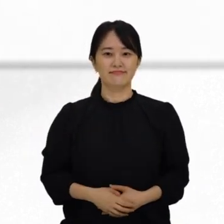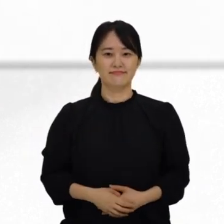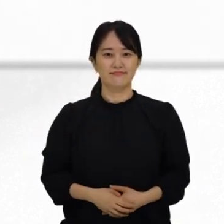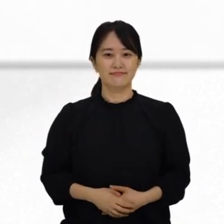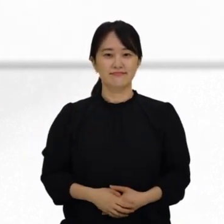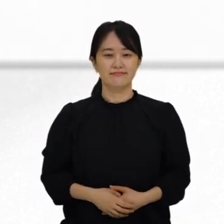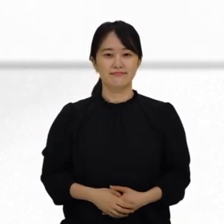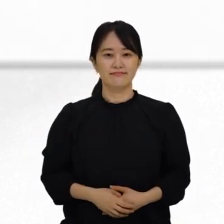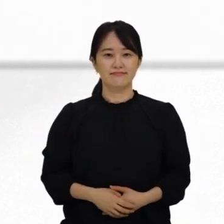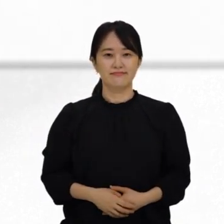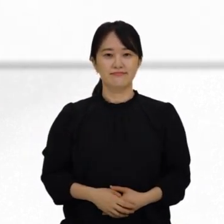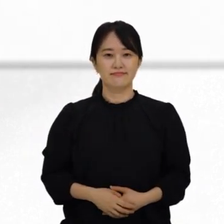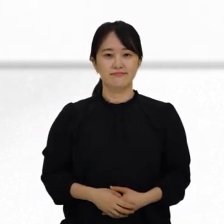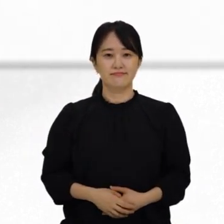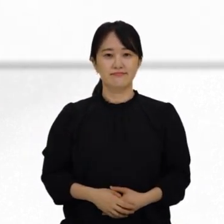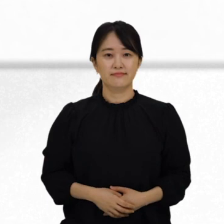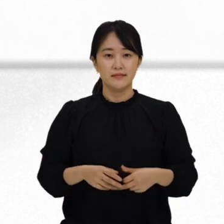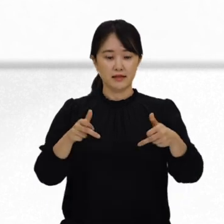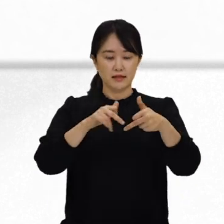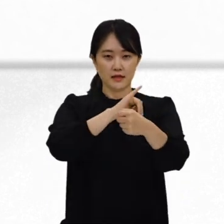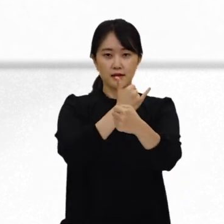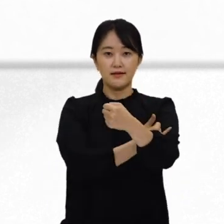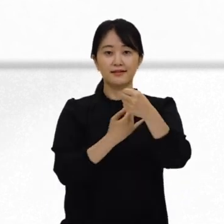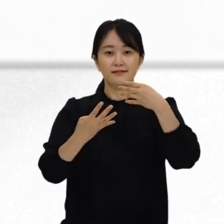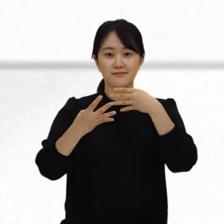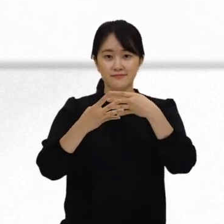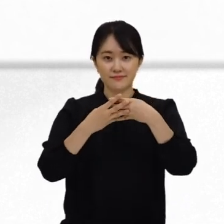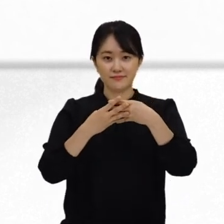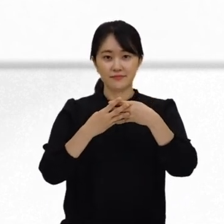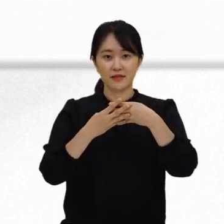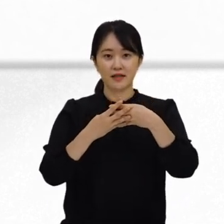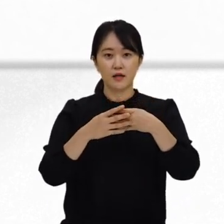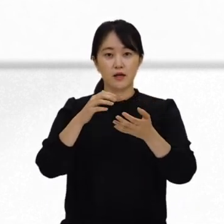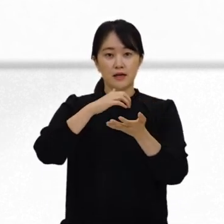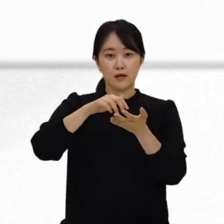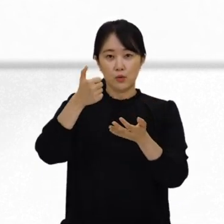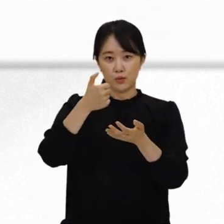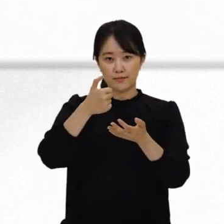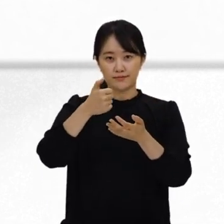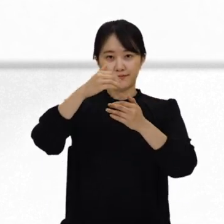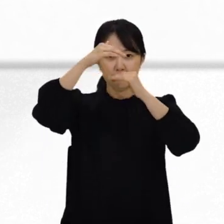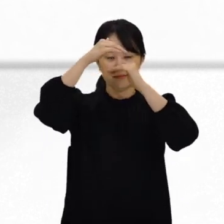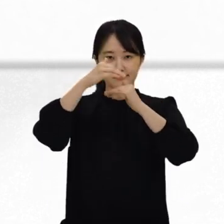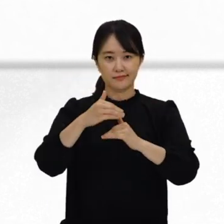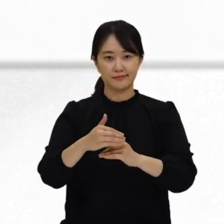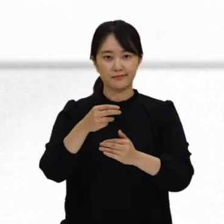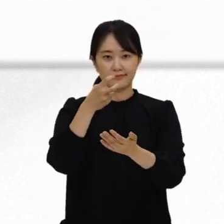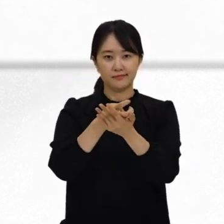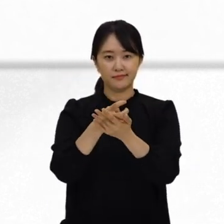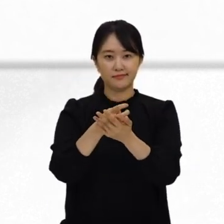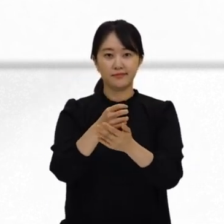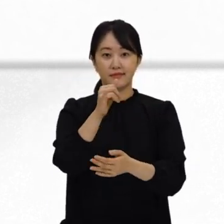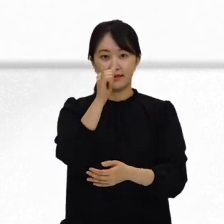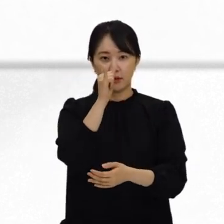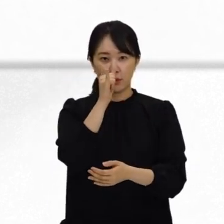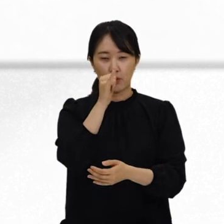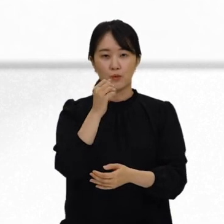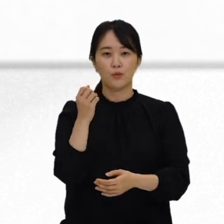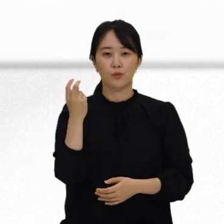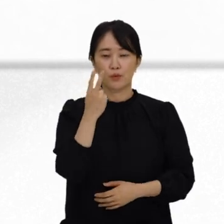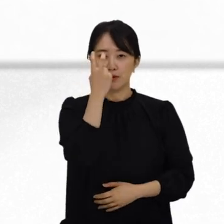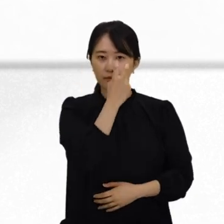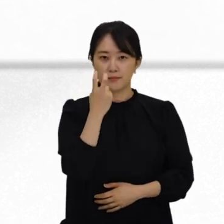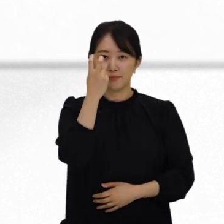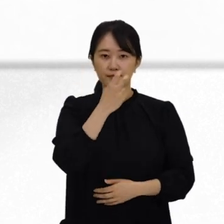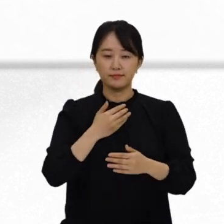유엔 장애인권리협약은 서문 50개의 조항으로 구성된 협약 본문과 조사 절차나